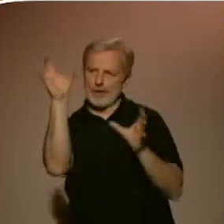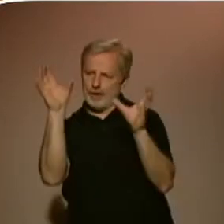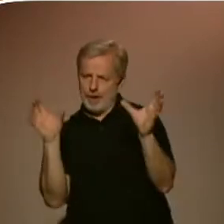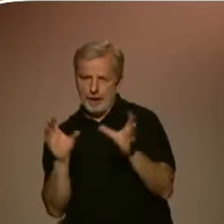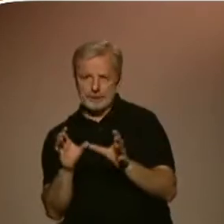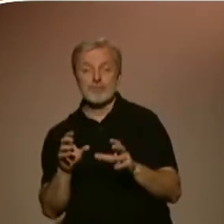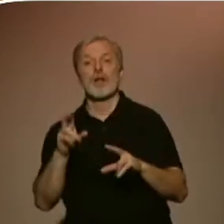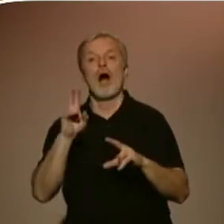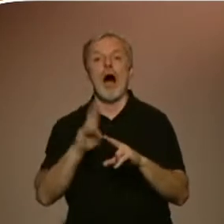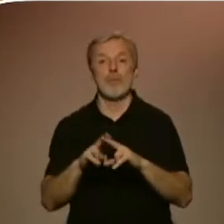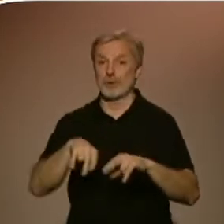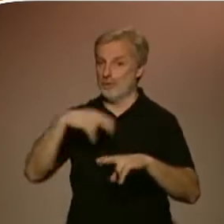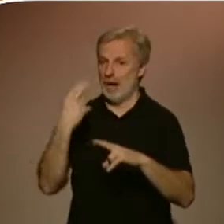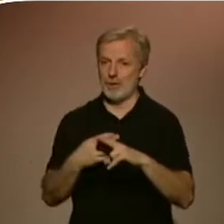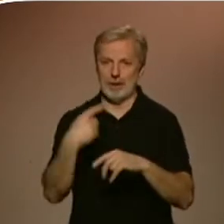špičce.